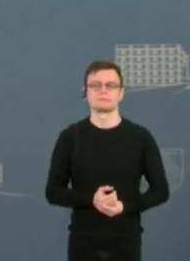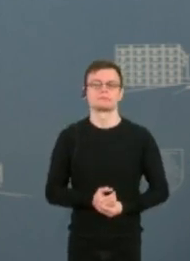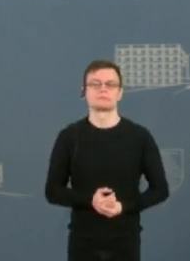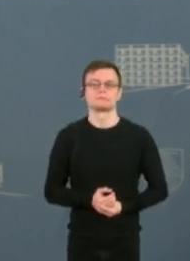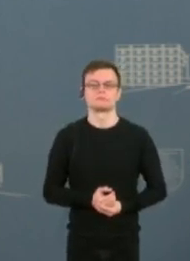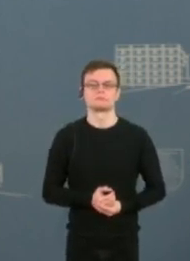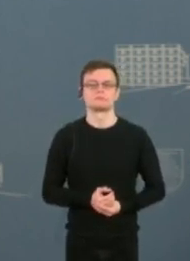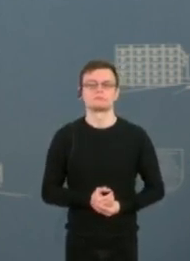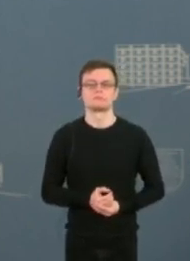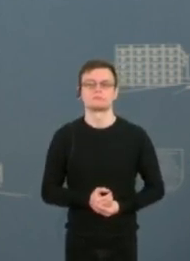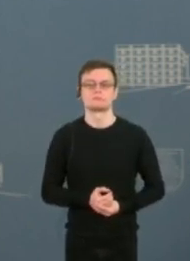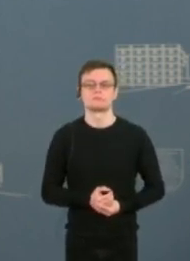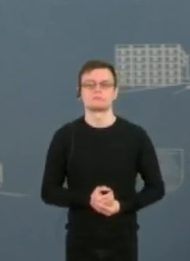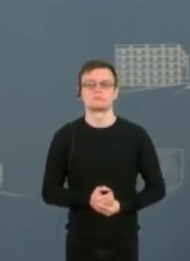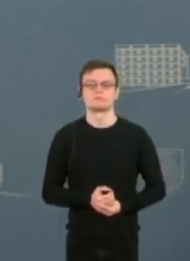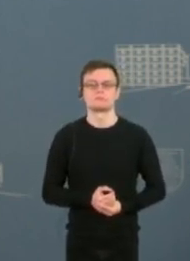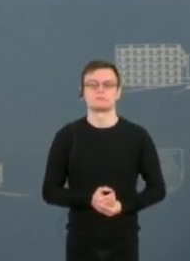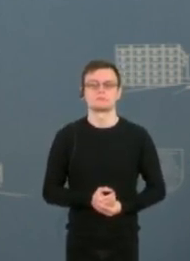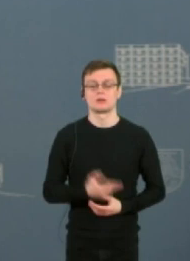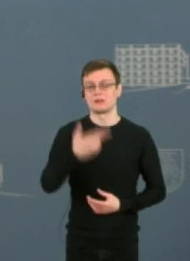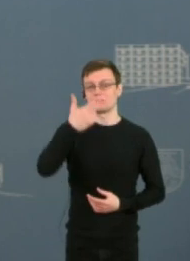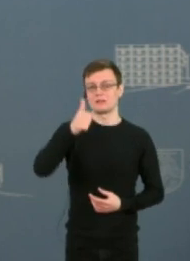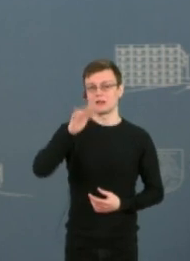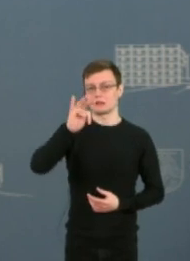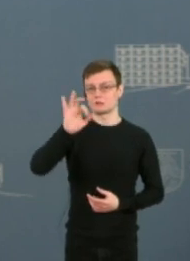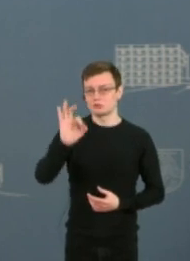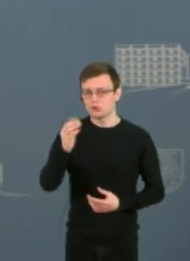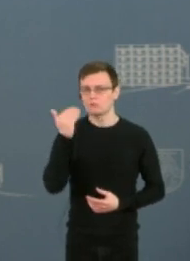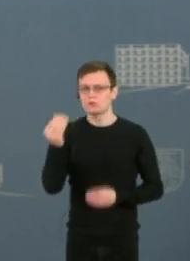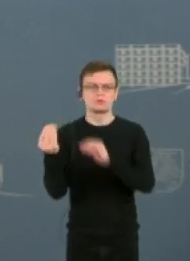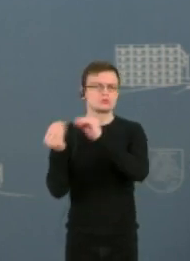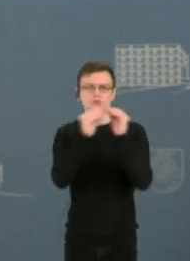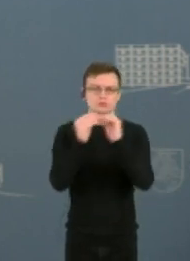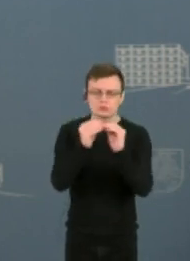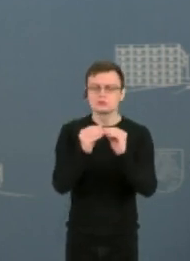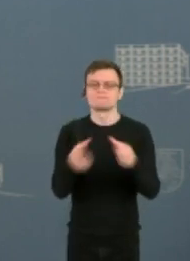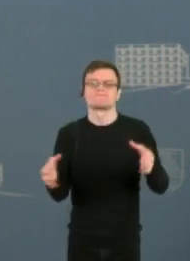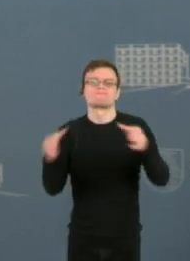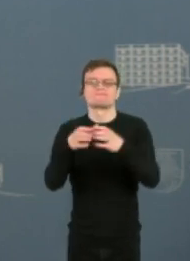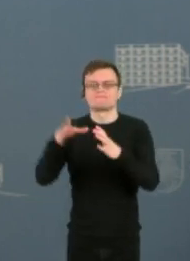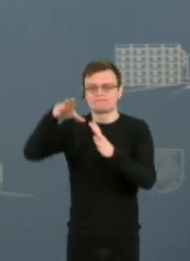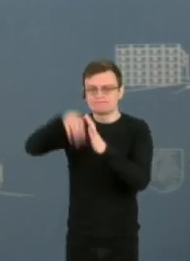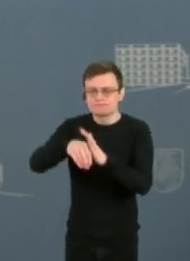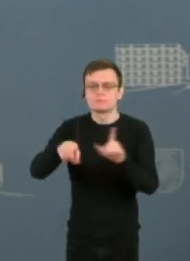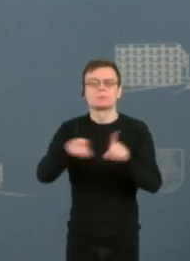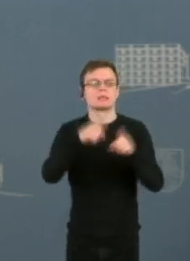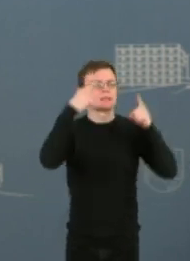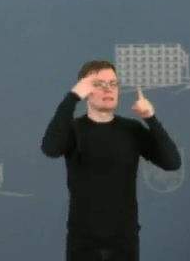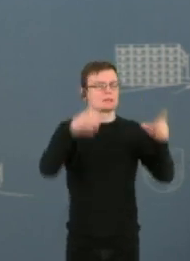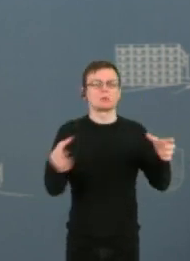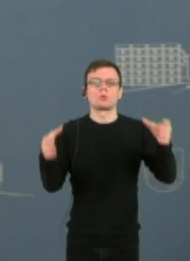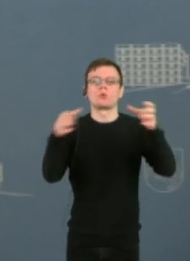kad NATO paktas, kitos euro atlantinės organizacijos